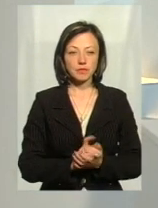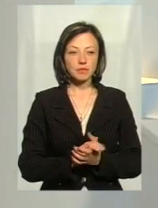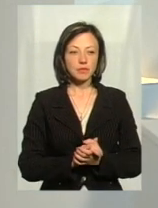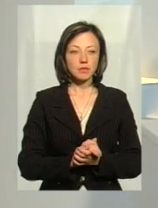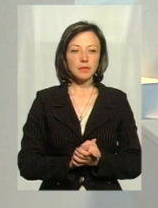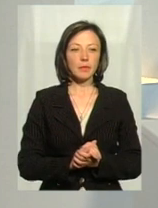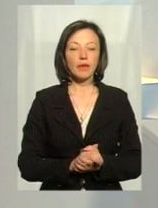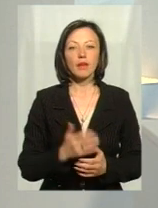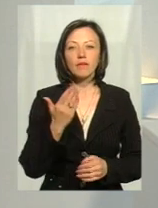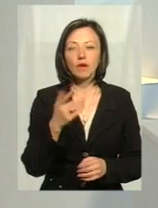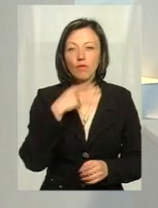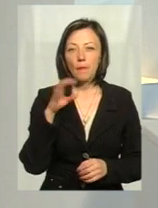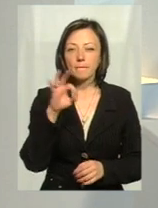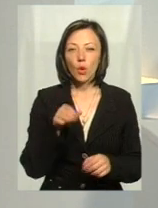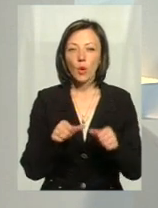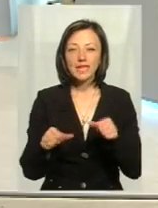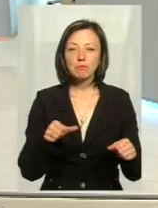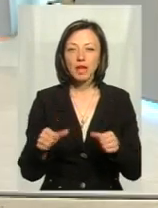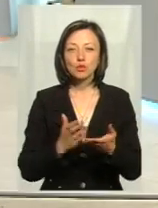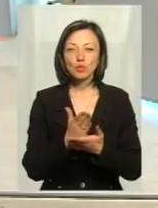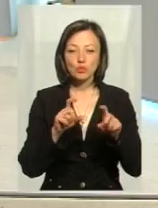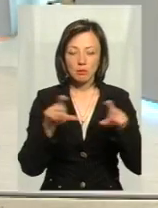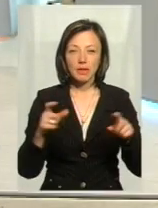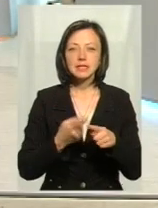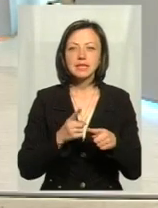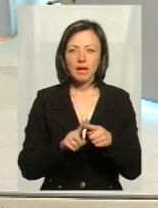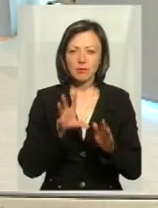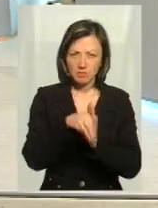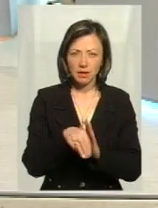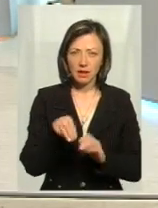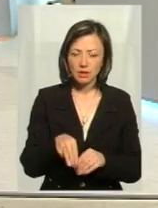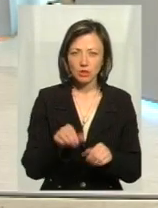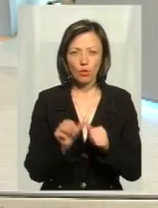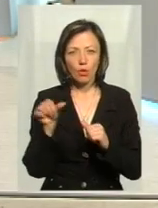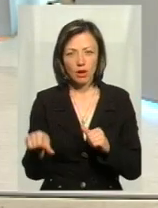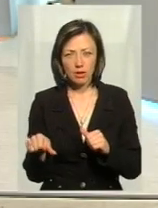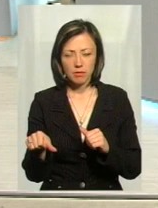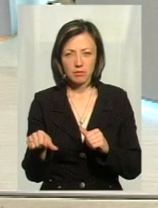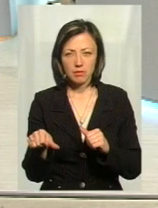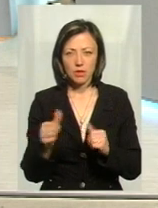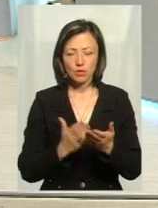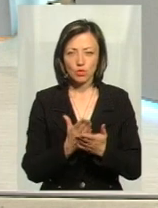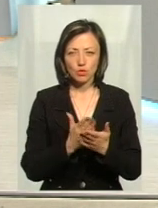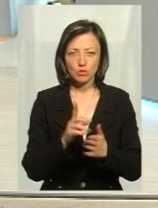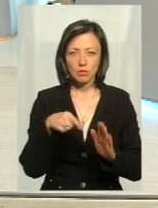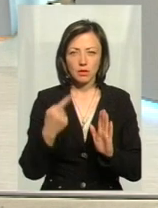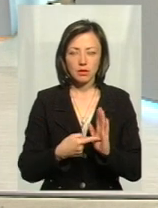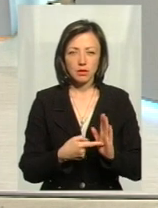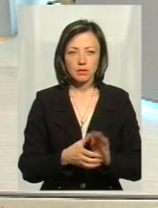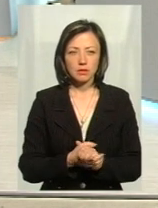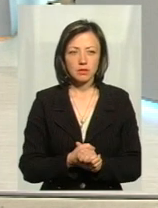говорите про диспетчерську службу. Це в службі таксі, чи це є ще відповідна служба в